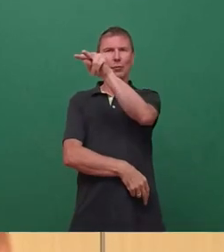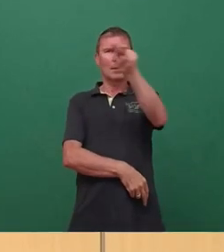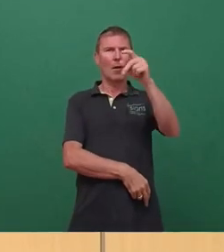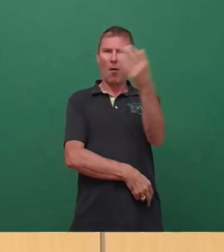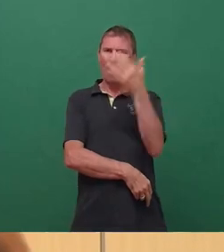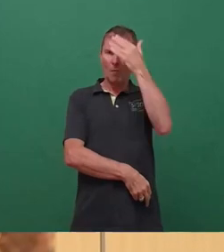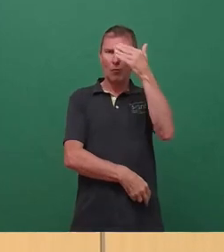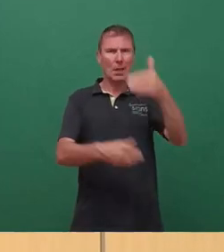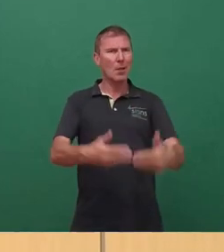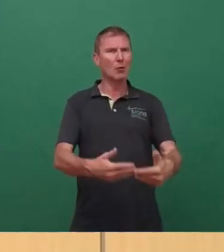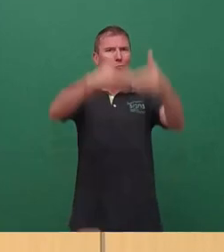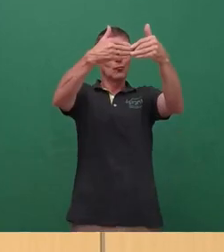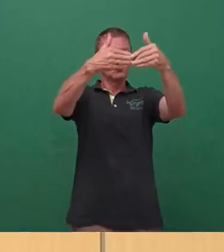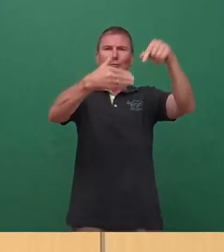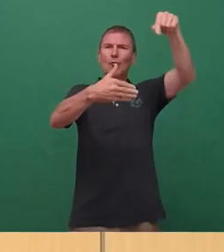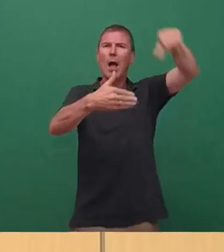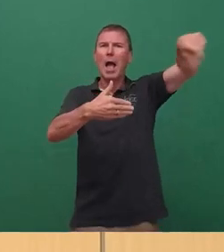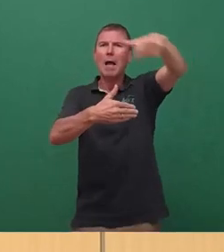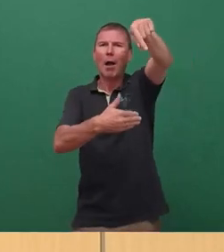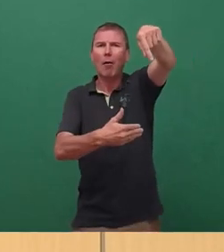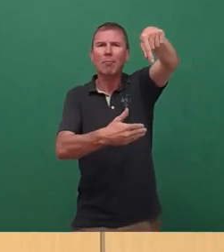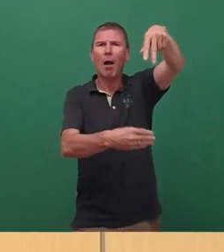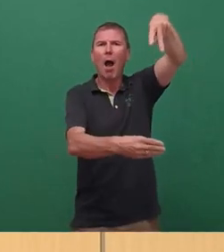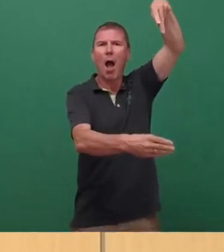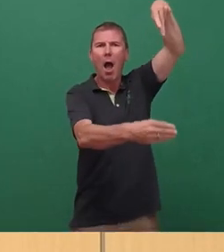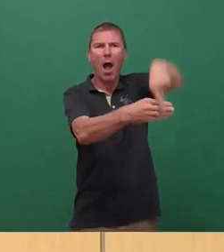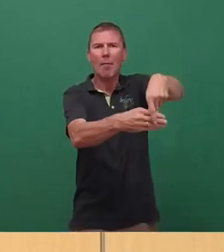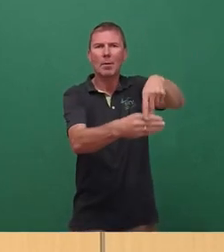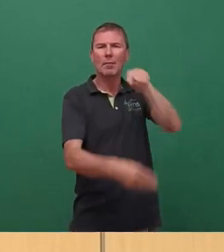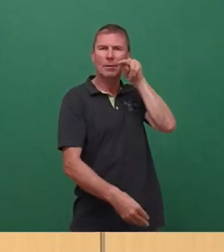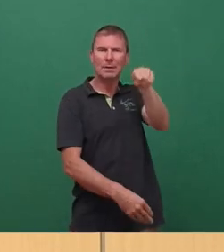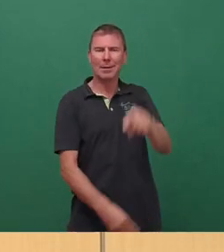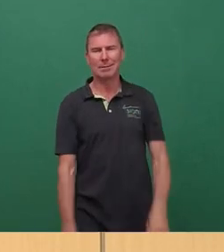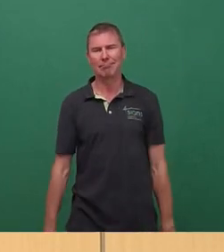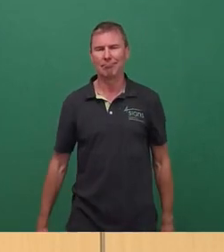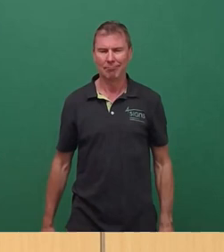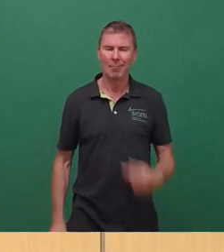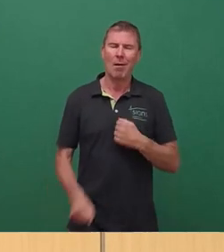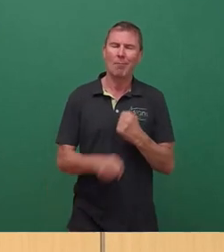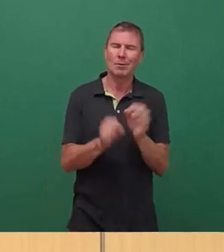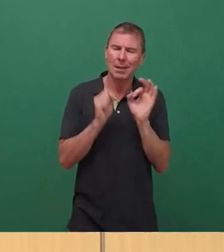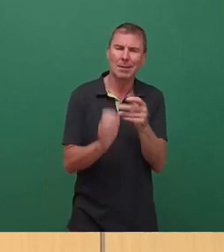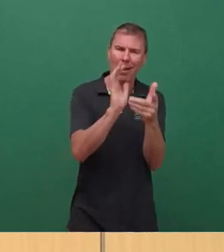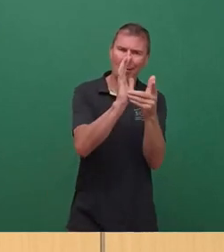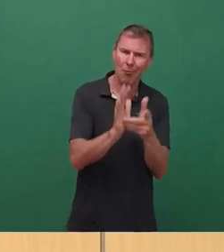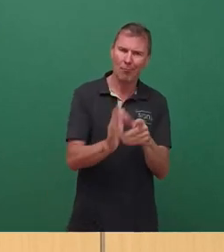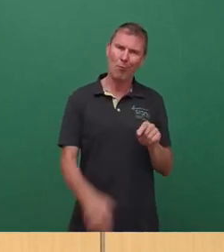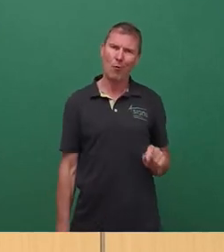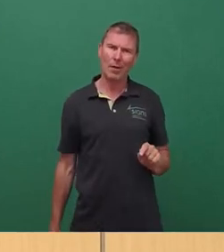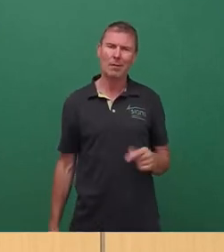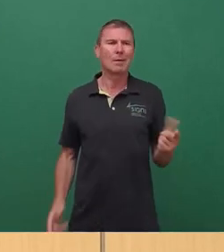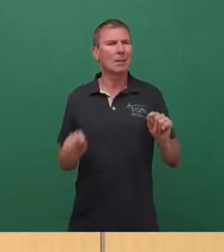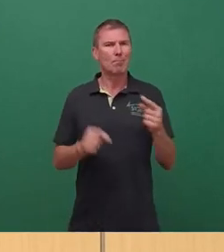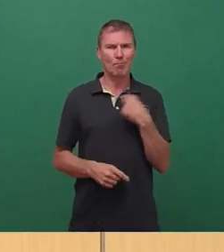dann schneiden wir diesen anderen Elbraum mit der Brüischen Terrasse komplett ab. Ich glaube, wir müssen das sehr genau angucken, was das bedeutet.